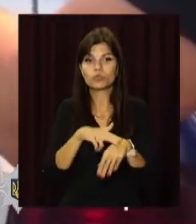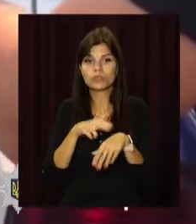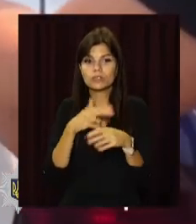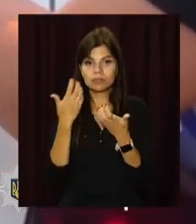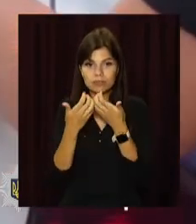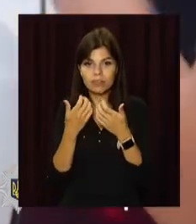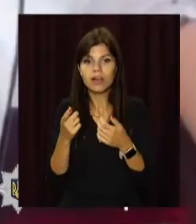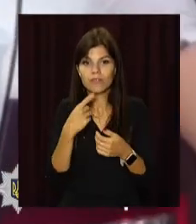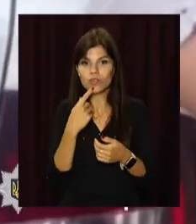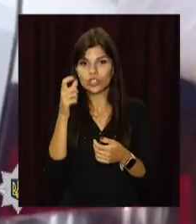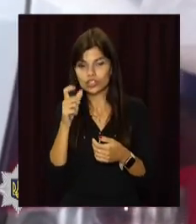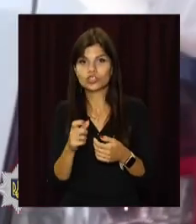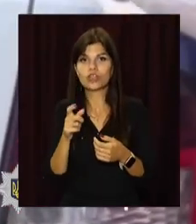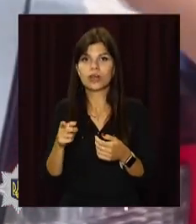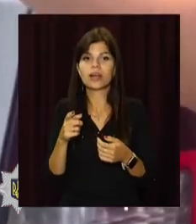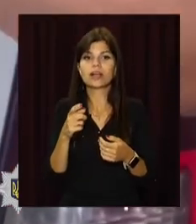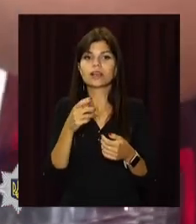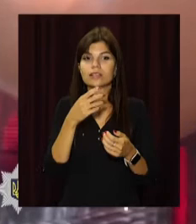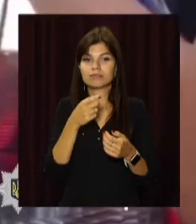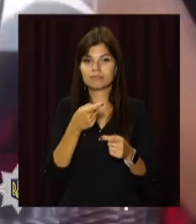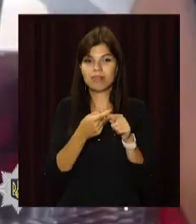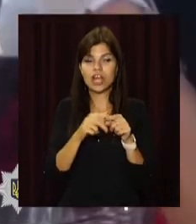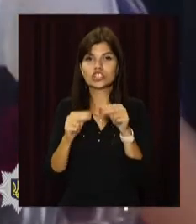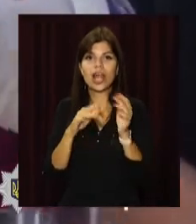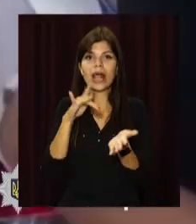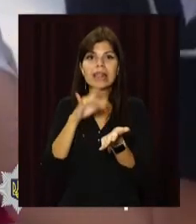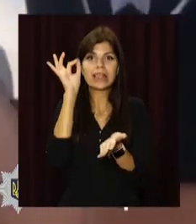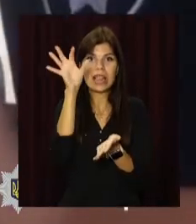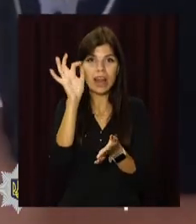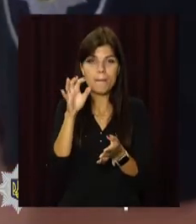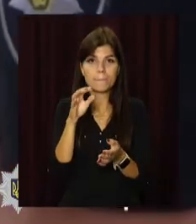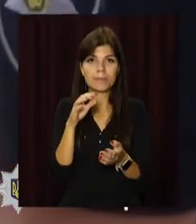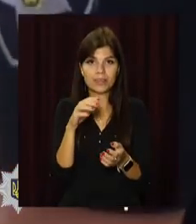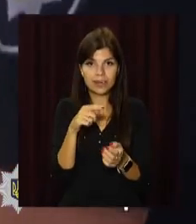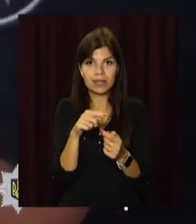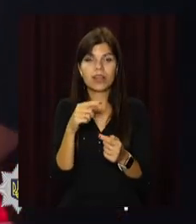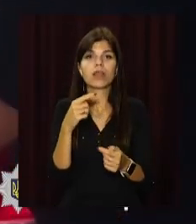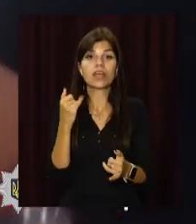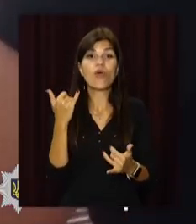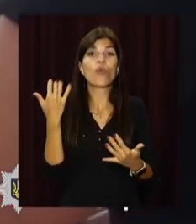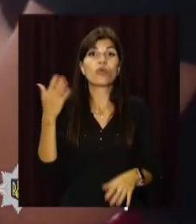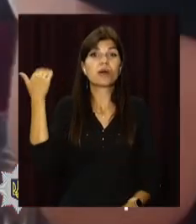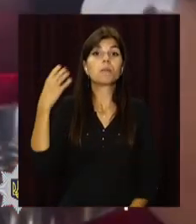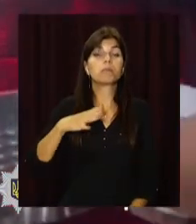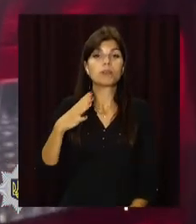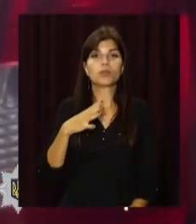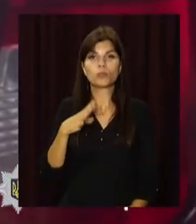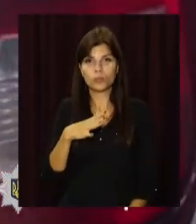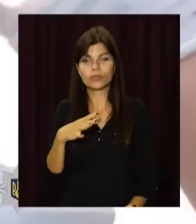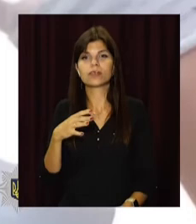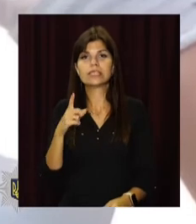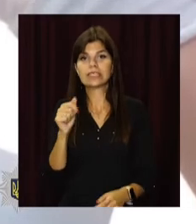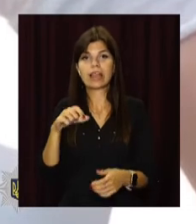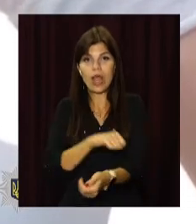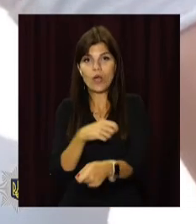'ясували, зловмисник збував заборонені речовини через телеграм-канал і вже неодноразово притягувався до відповідальності за